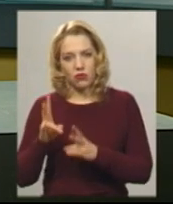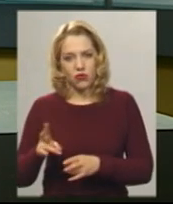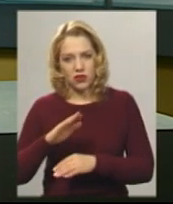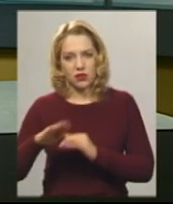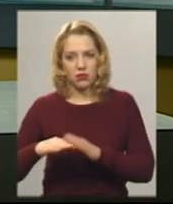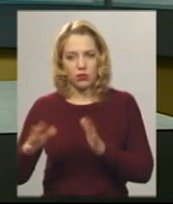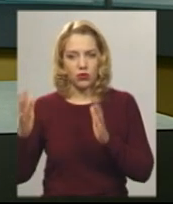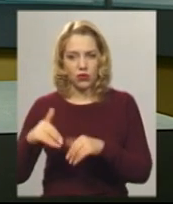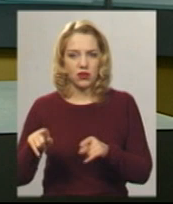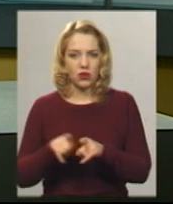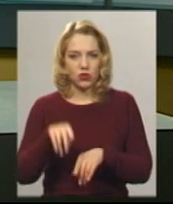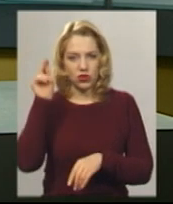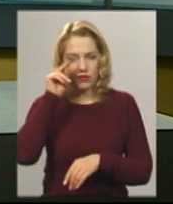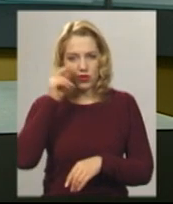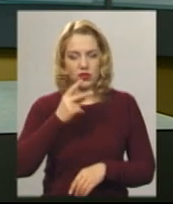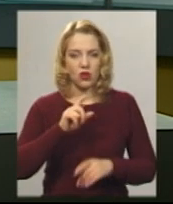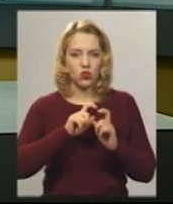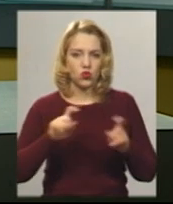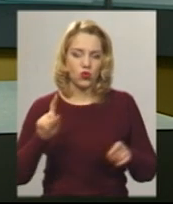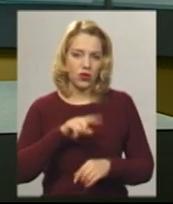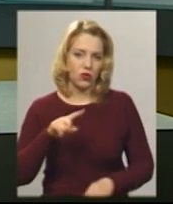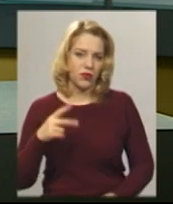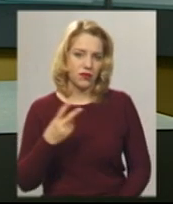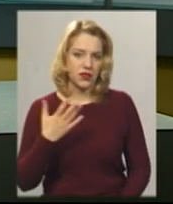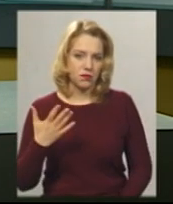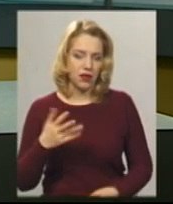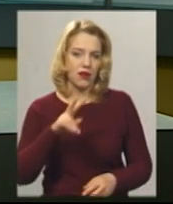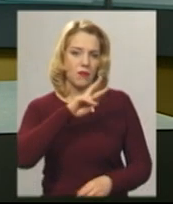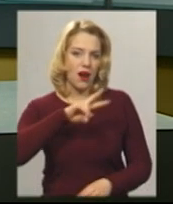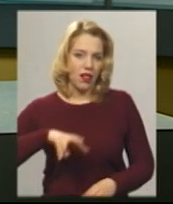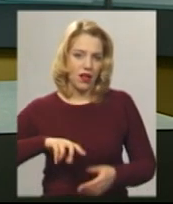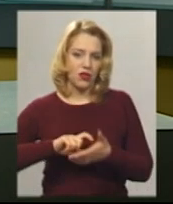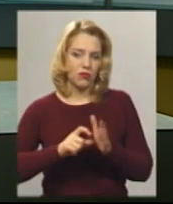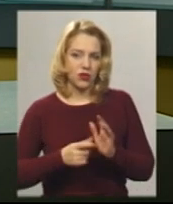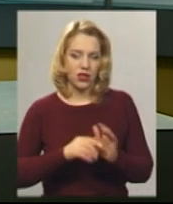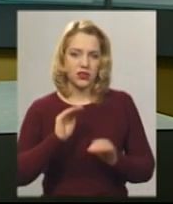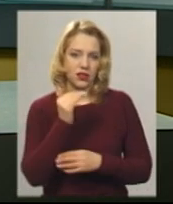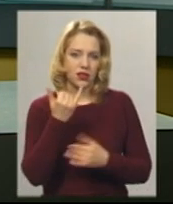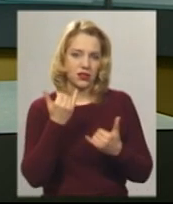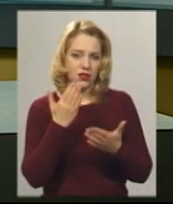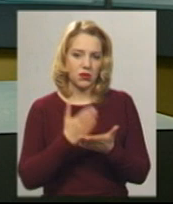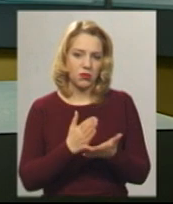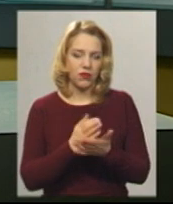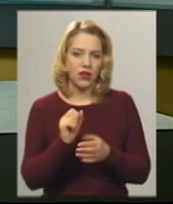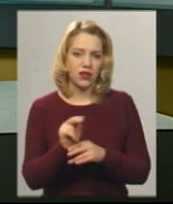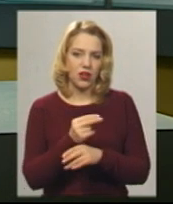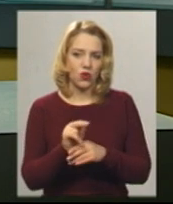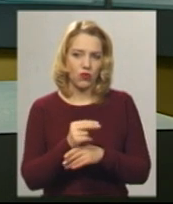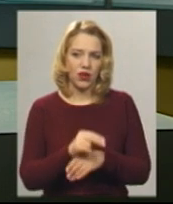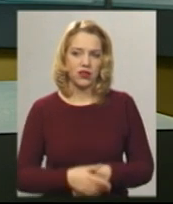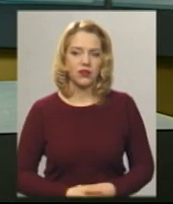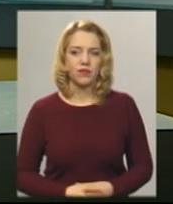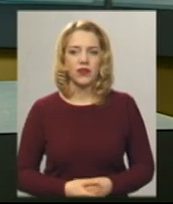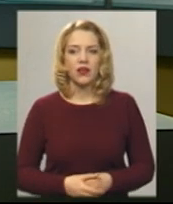додає зауч, теж навчається у школі номер 25 в паралельному класі. Дитина наразі перебуває на лікуванні, додає Наталія